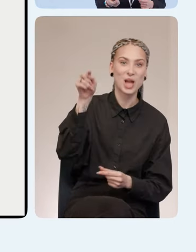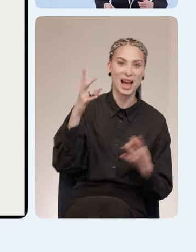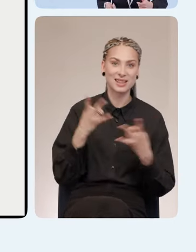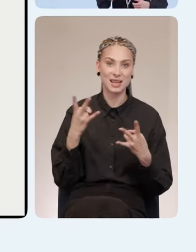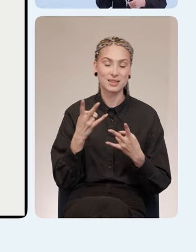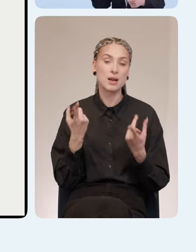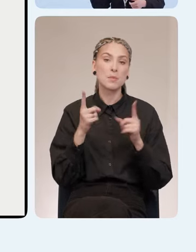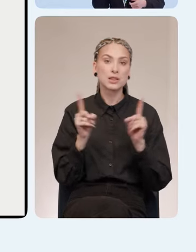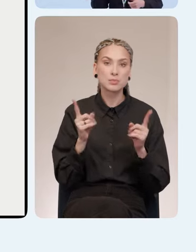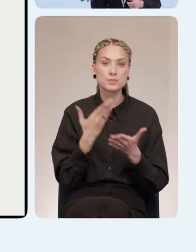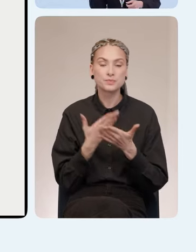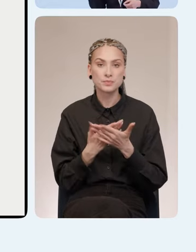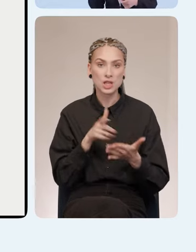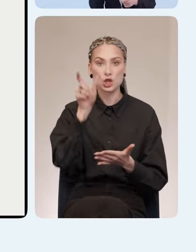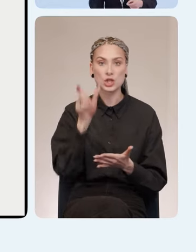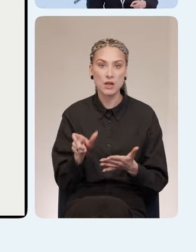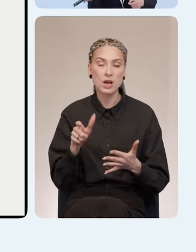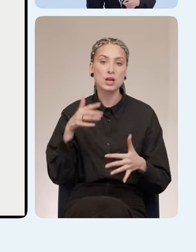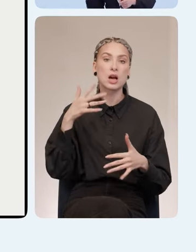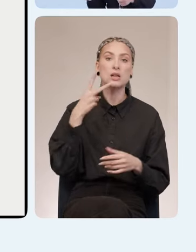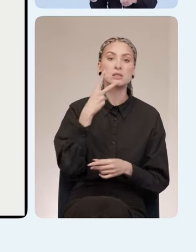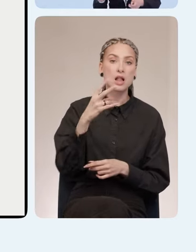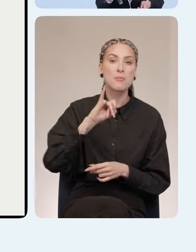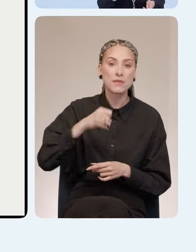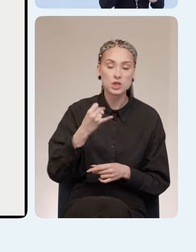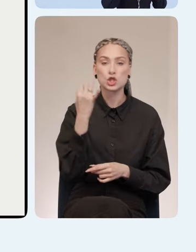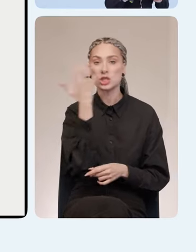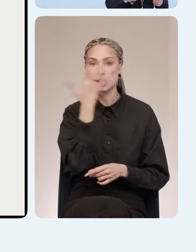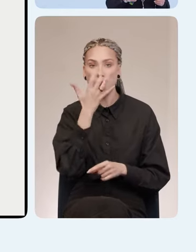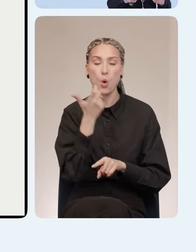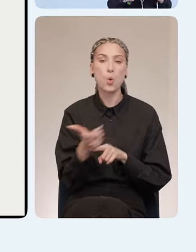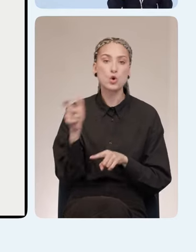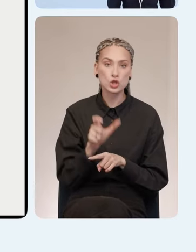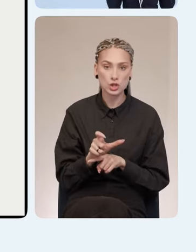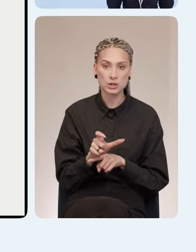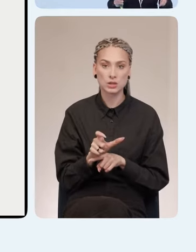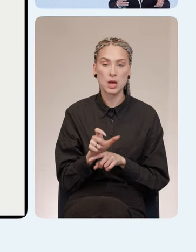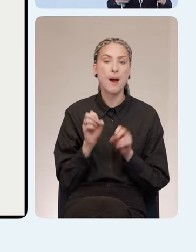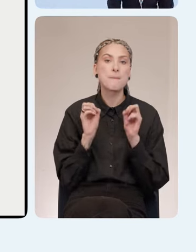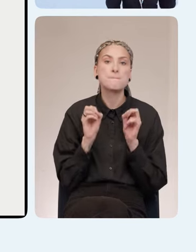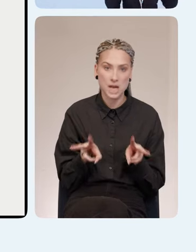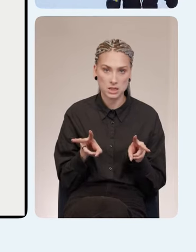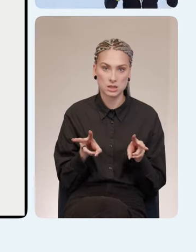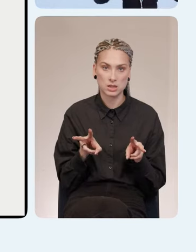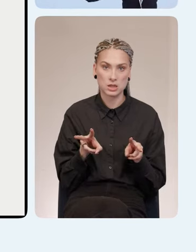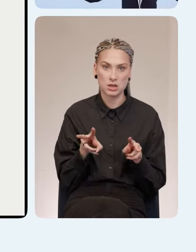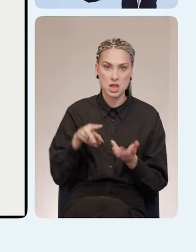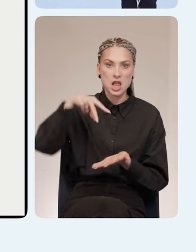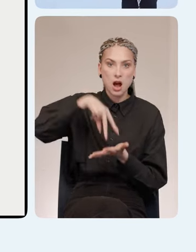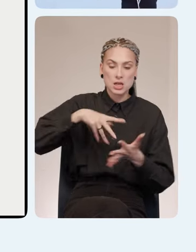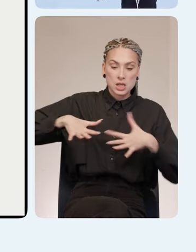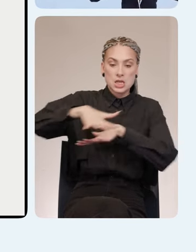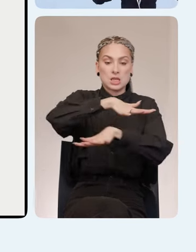Почему? Да потому что, ну, например, для человека слабовидящего или незрячего очень опасно находиться в